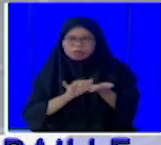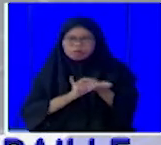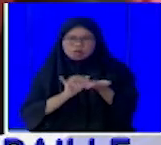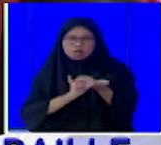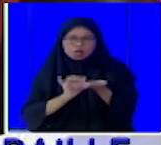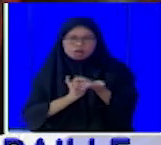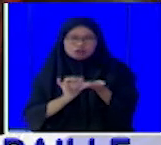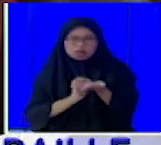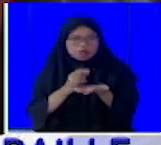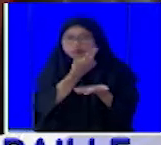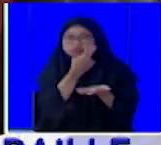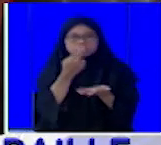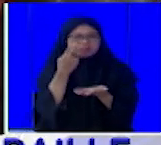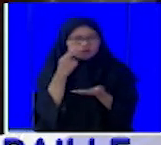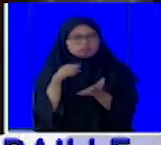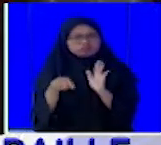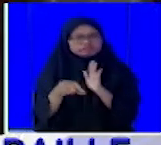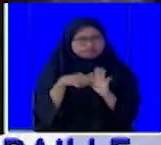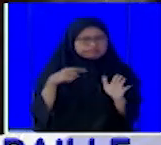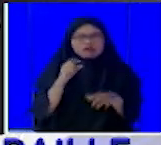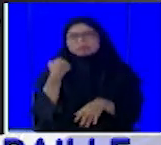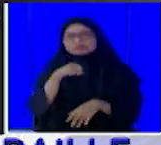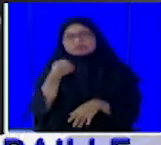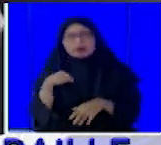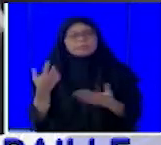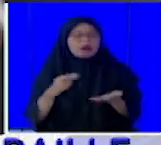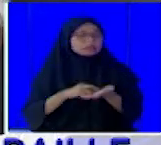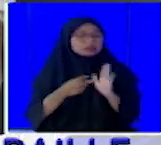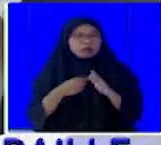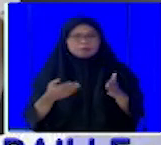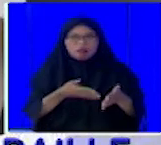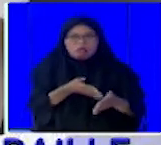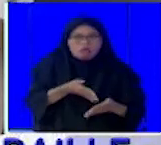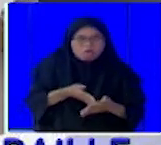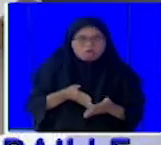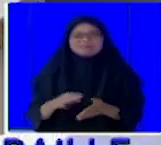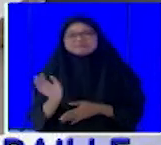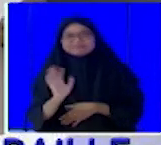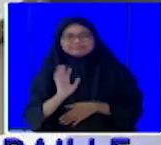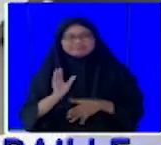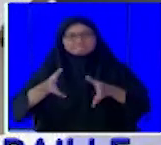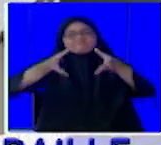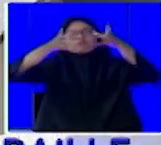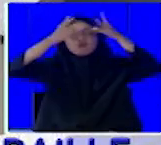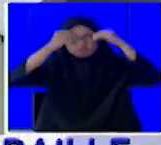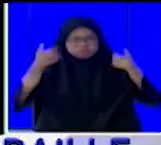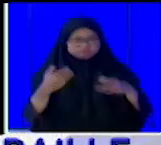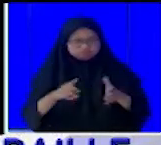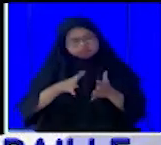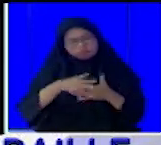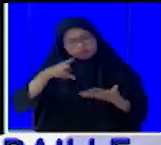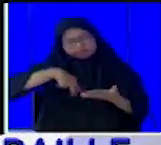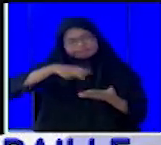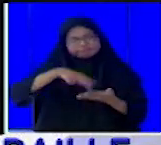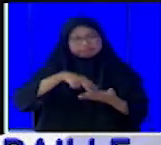kekurangan karena tidak bisa melihat, namun hal ini tidaklah menjadi halangan untuk dapat belajar membaca Al-Quran meski dengan membaca